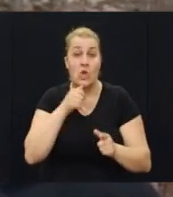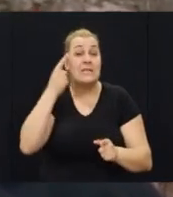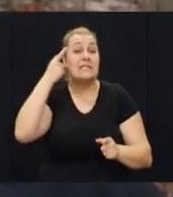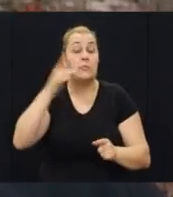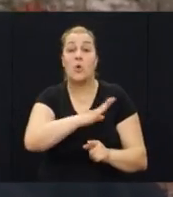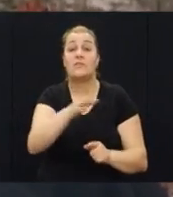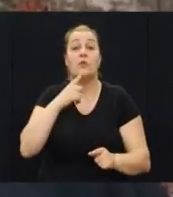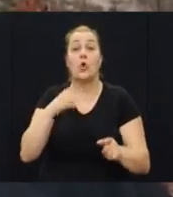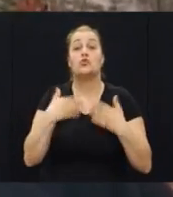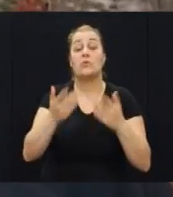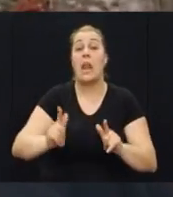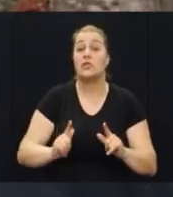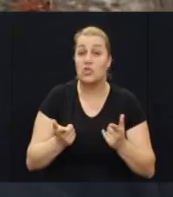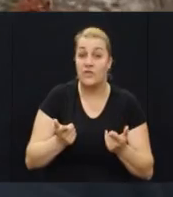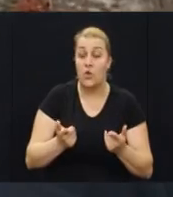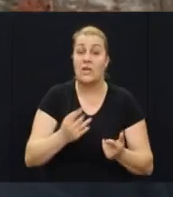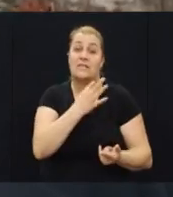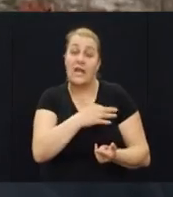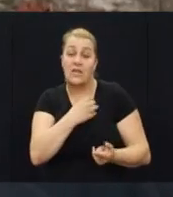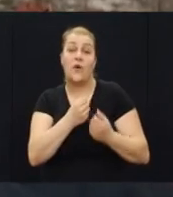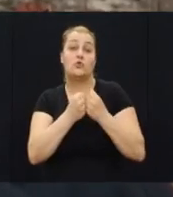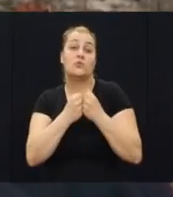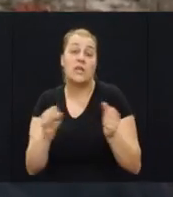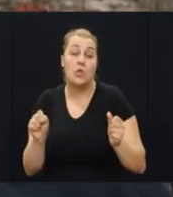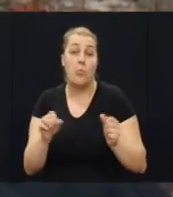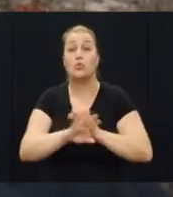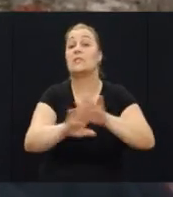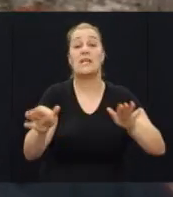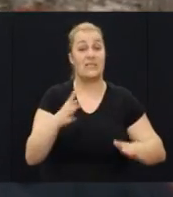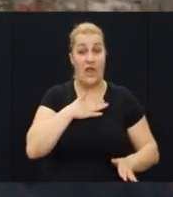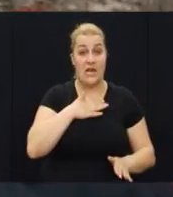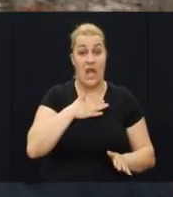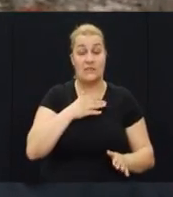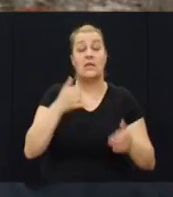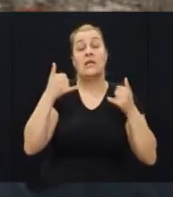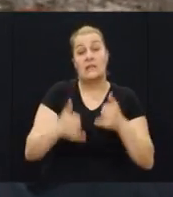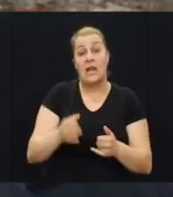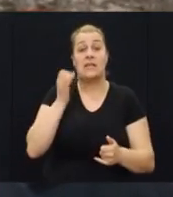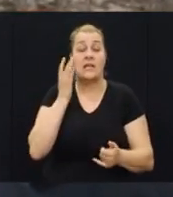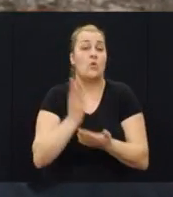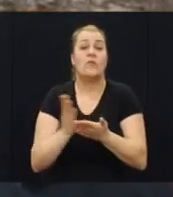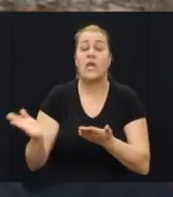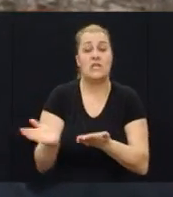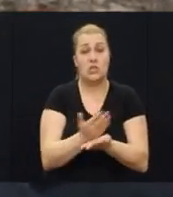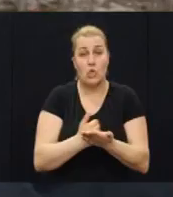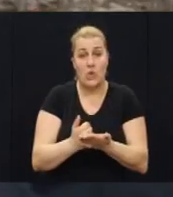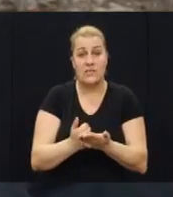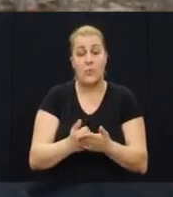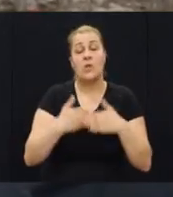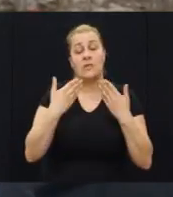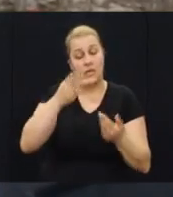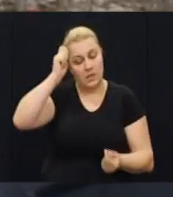su u domovinskom ratu udali život za Hrvatsku, za slobodu, za sve nas na kraju krajeva i evo danas i dan uvijek iskoristimo za